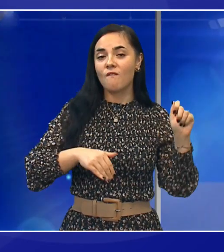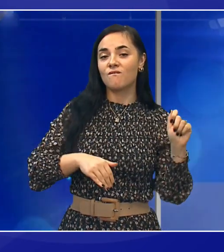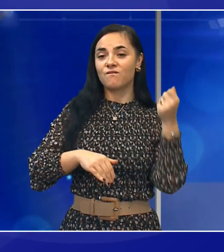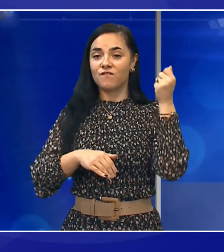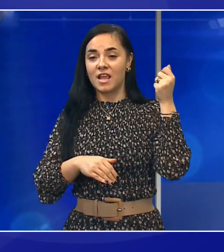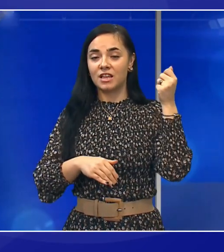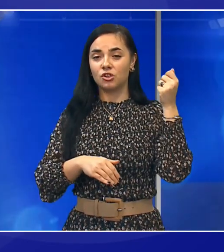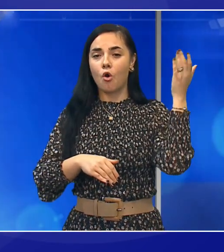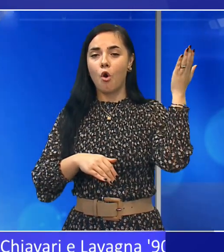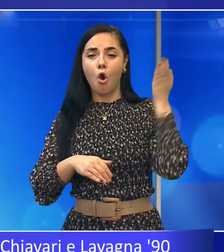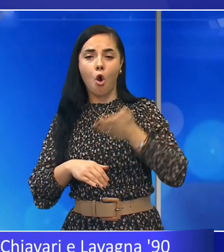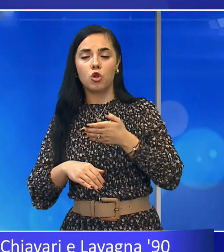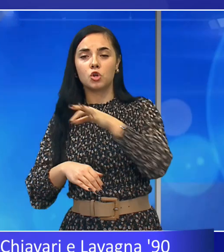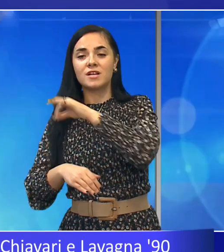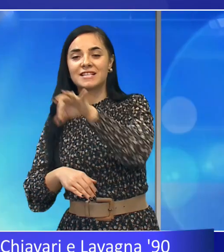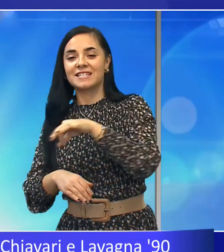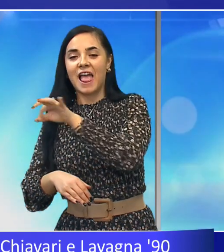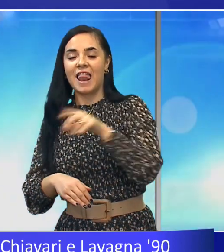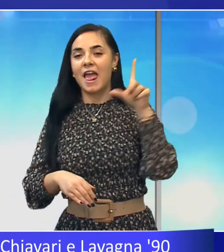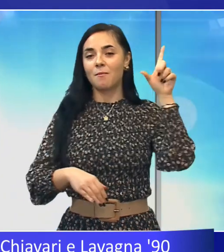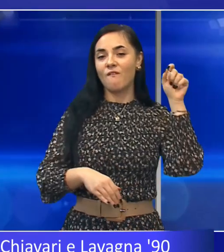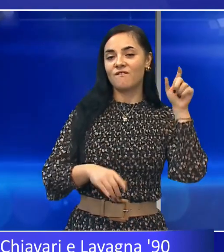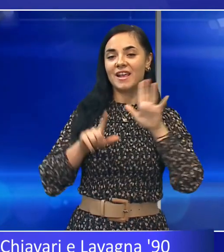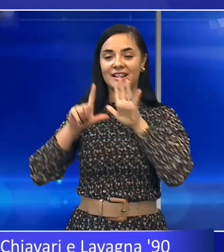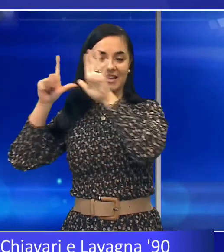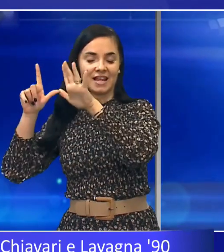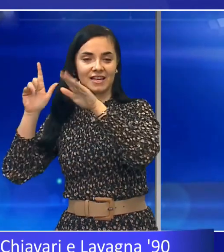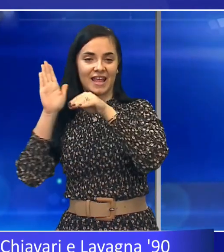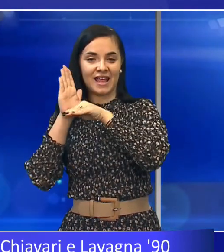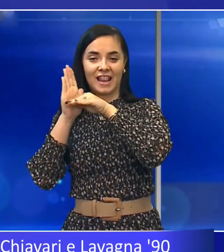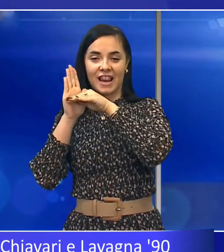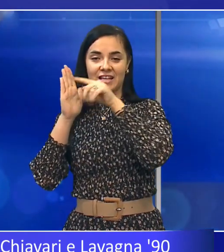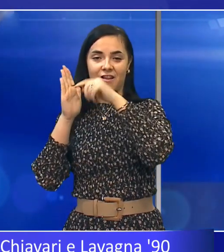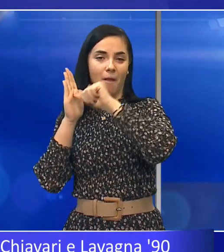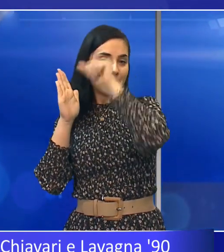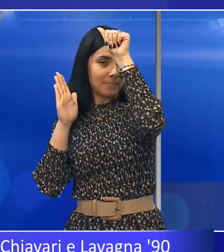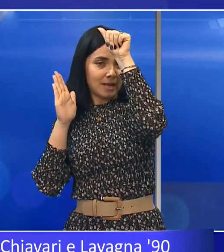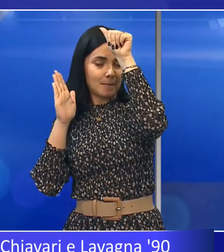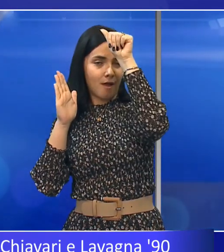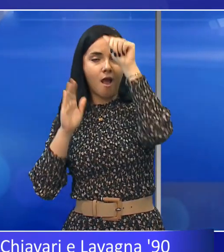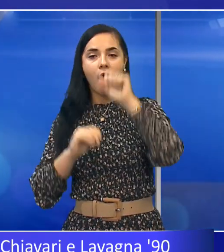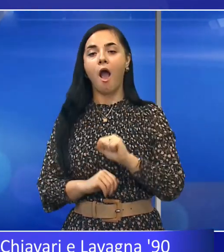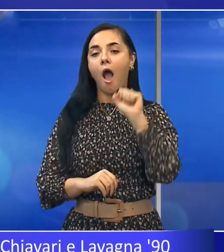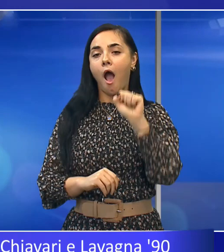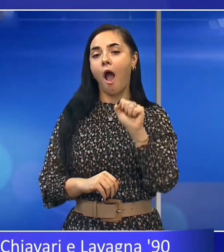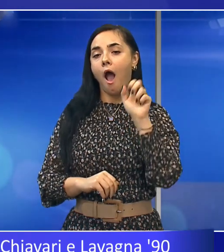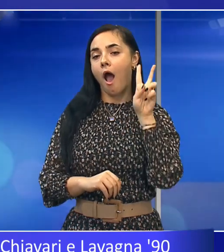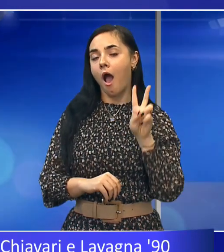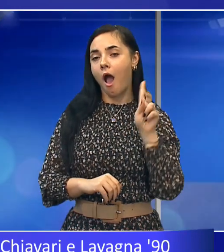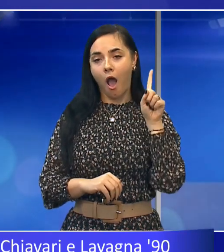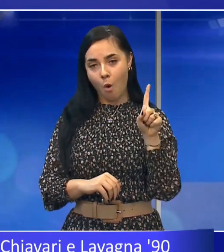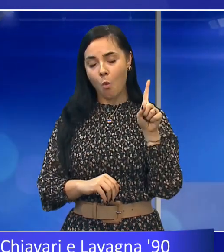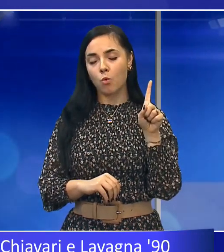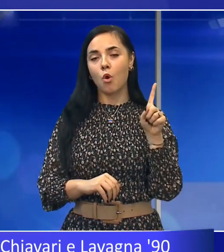20 a 7 e resta in vetta alla classifica di serie A1